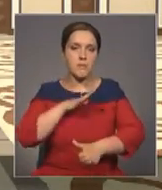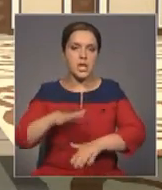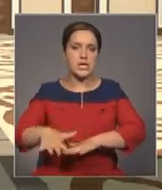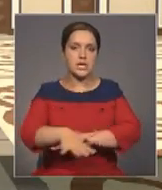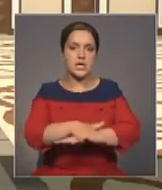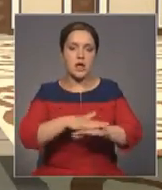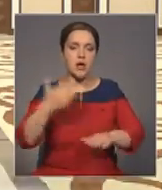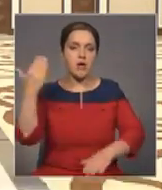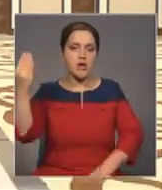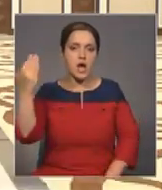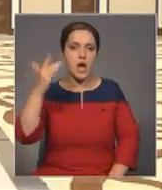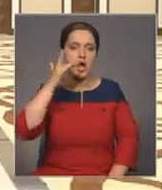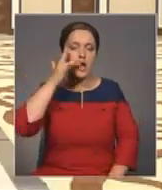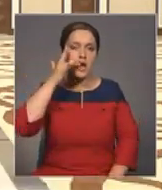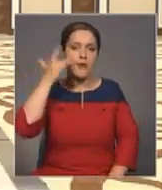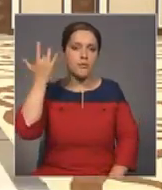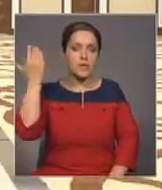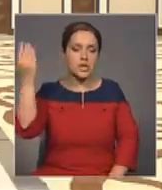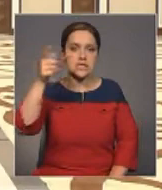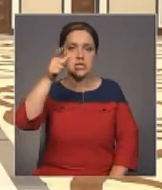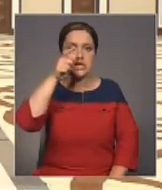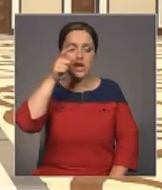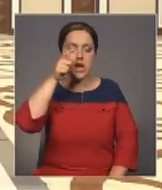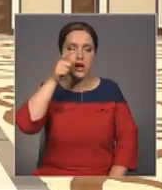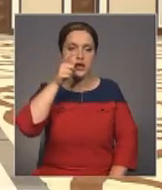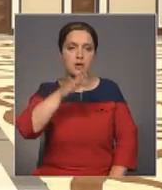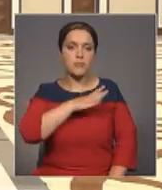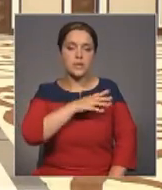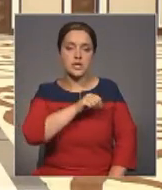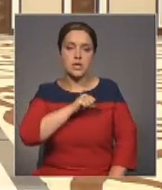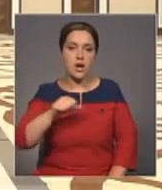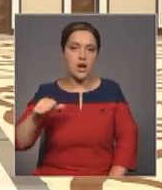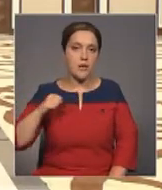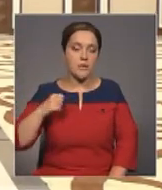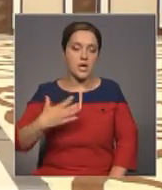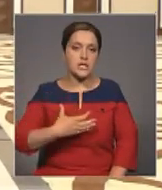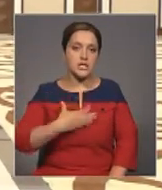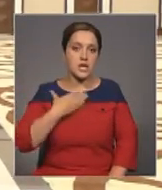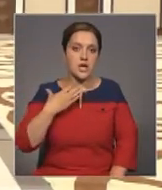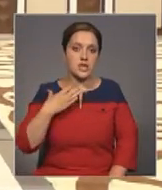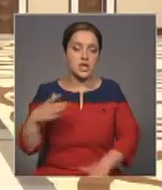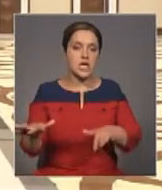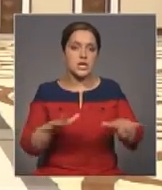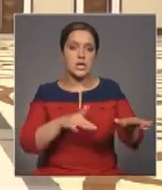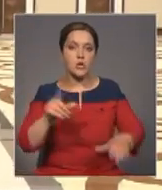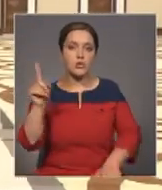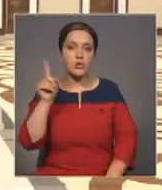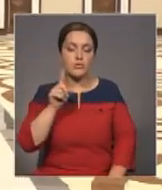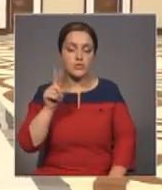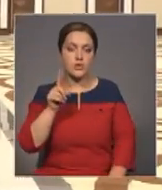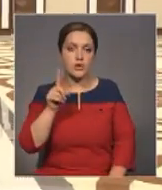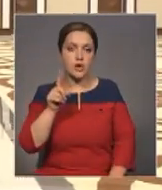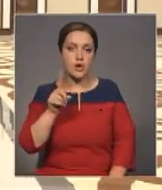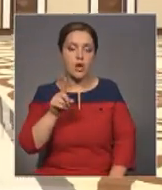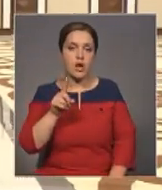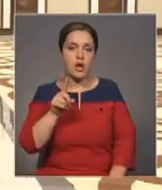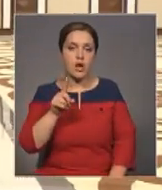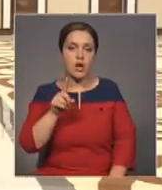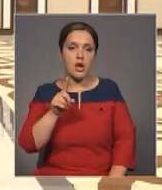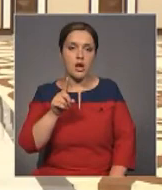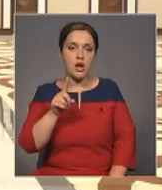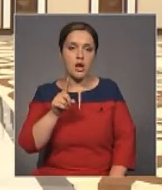коммунистическим режимом. И самое страшное дело в этом вопросе, это, знаете, погибли